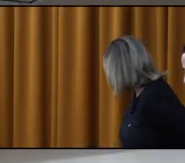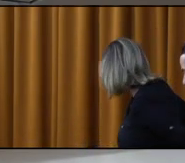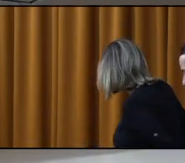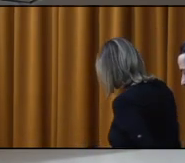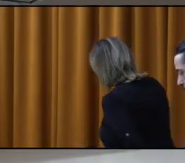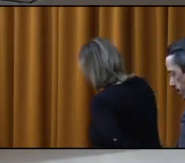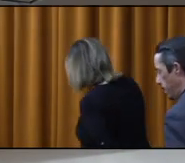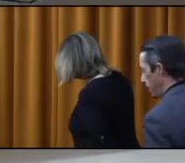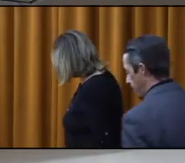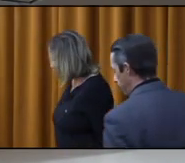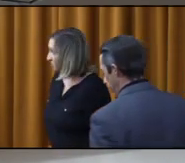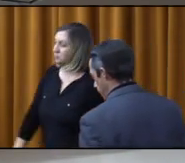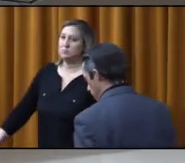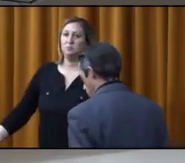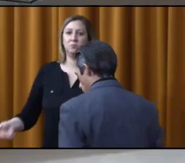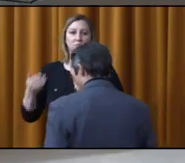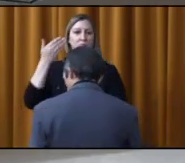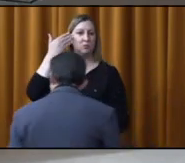séance du conseil.